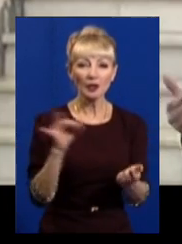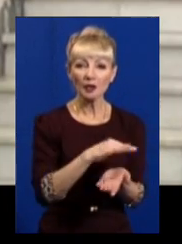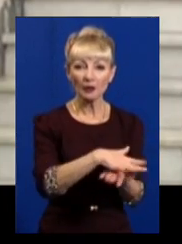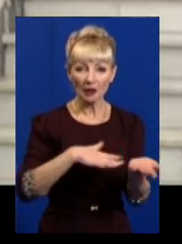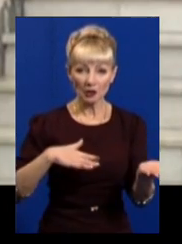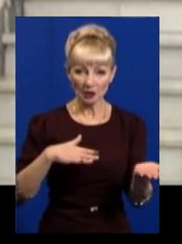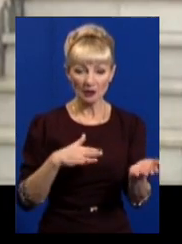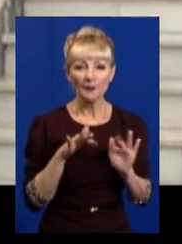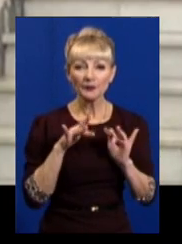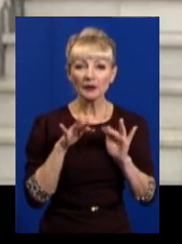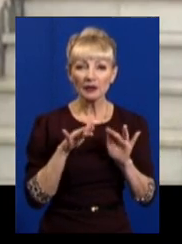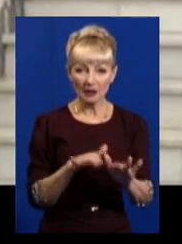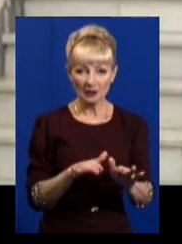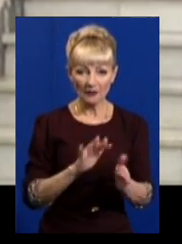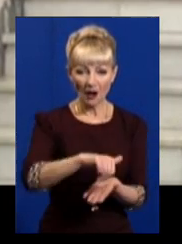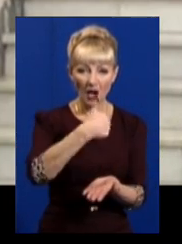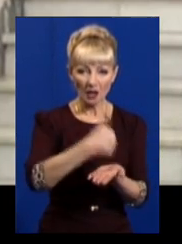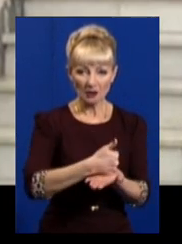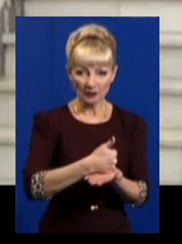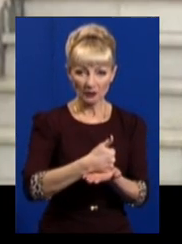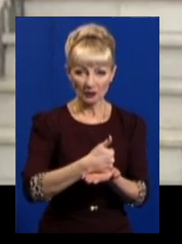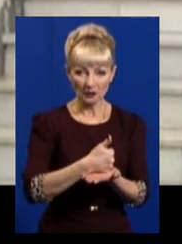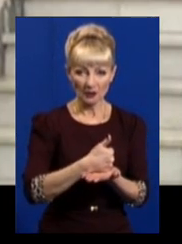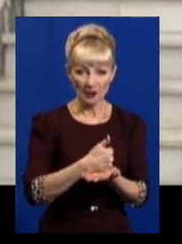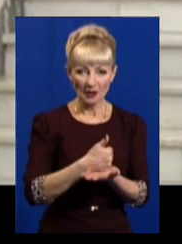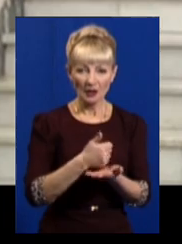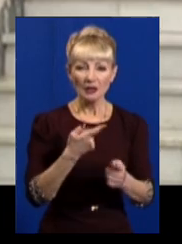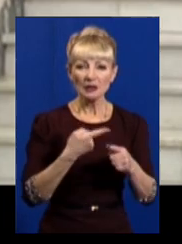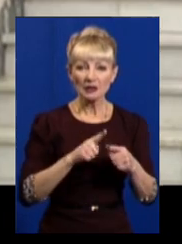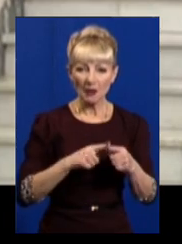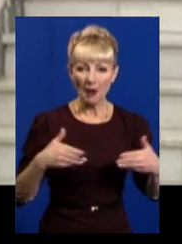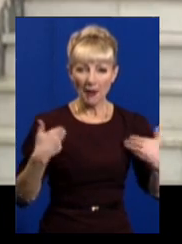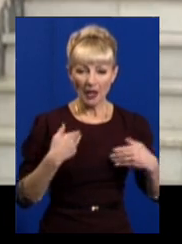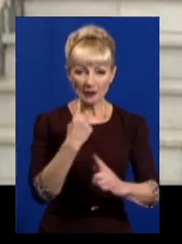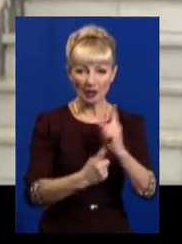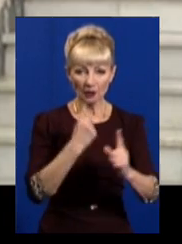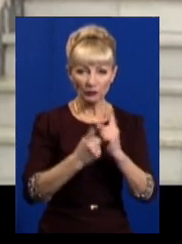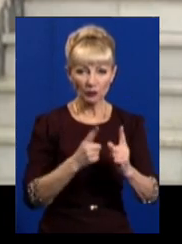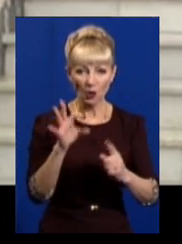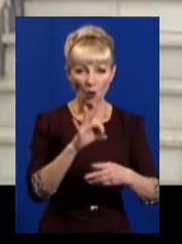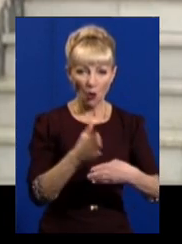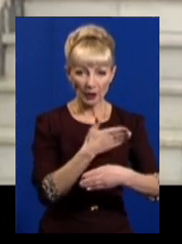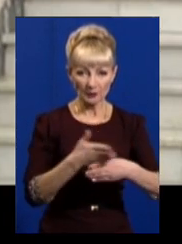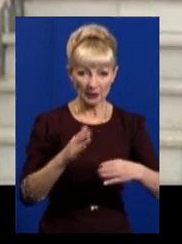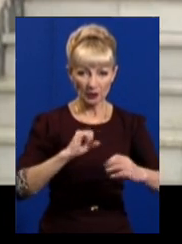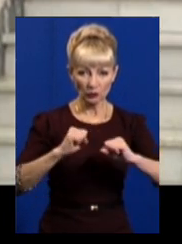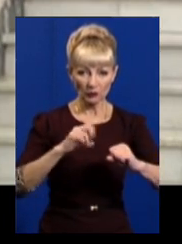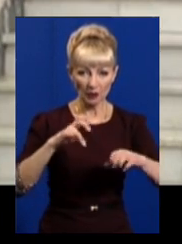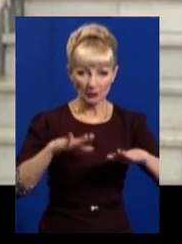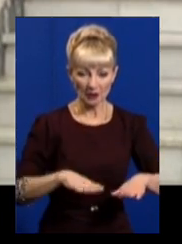дію основної, самої дієвої і ефективної реформи про децентралізацію, президентом